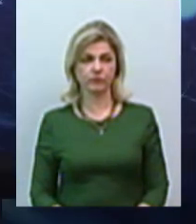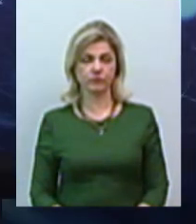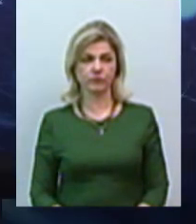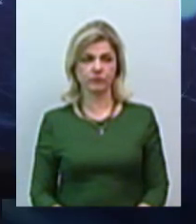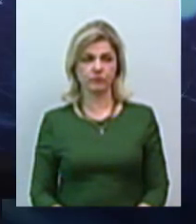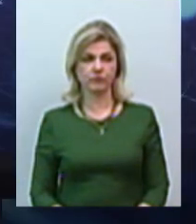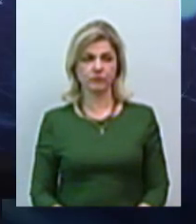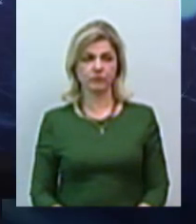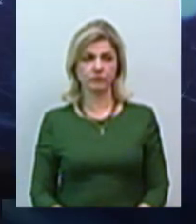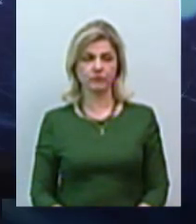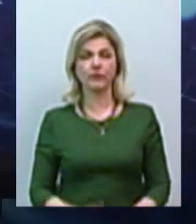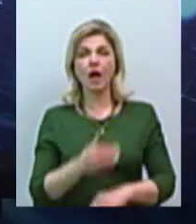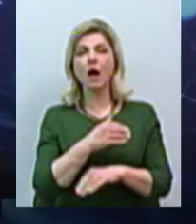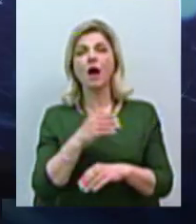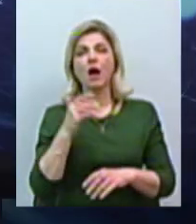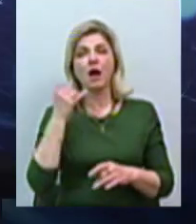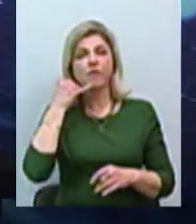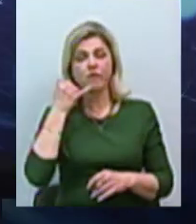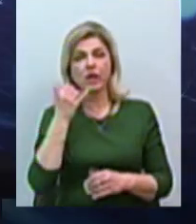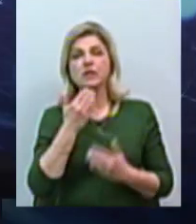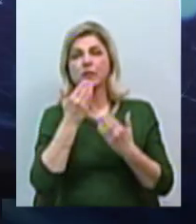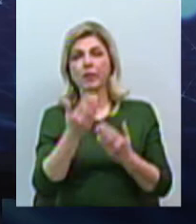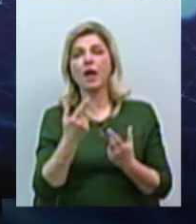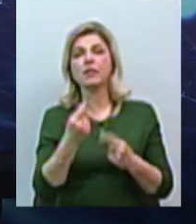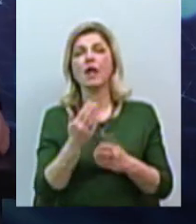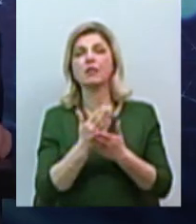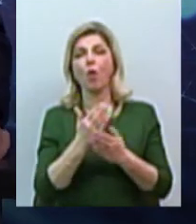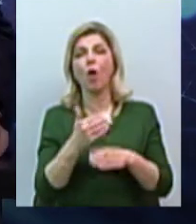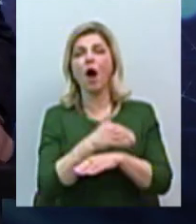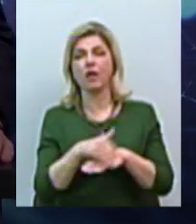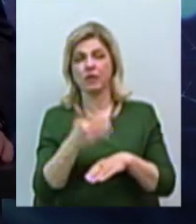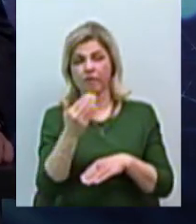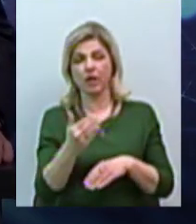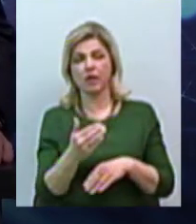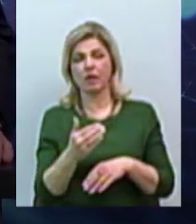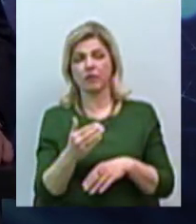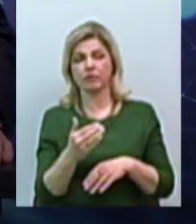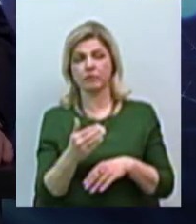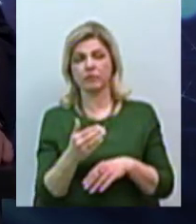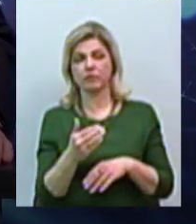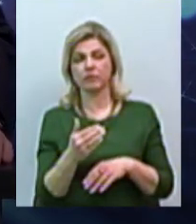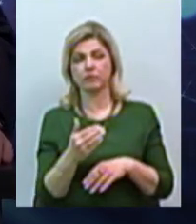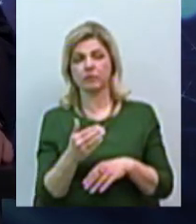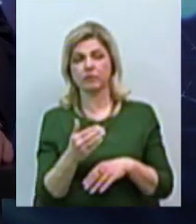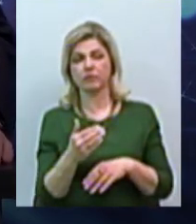Глядач питає, абонентний відділ, за якою адресою знаходиться. Кабутажний узвіз 18. Ще раз, будь ласка.